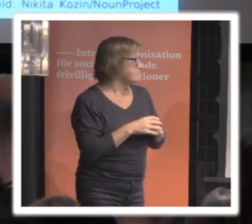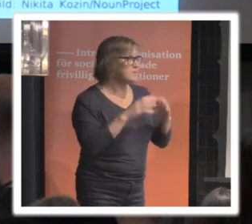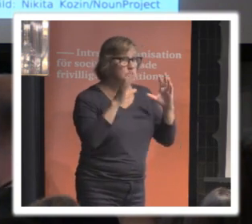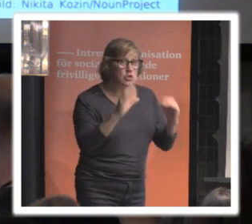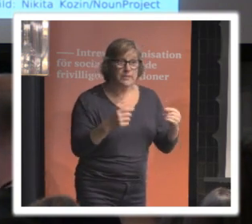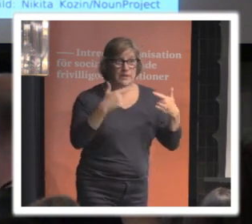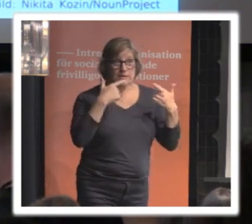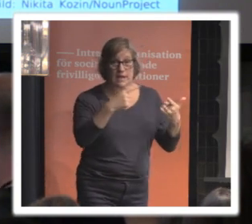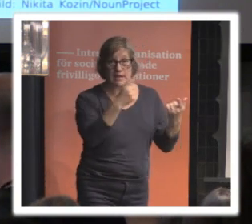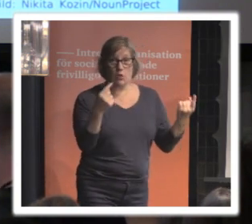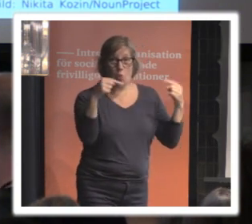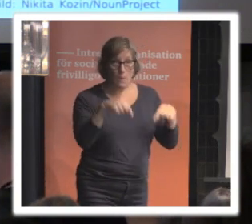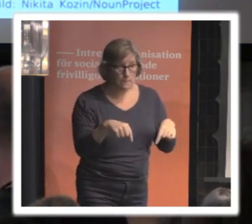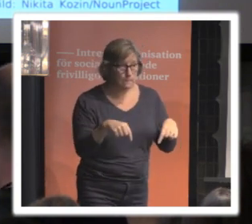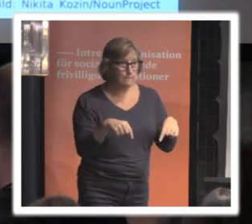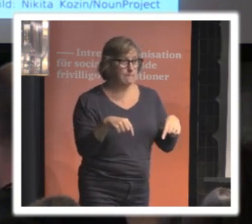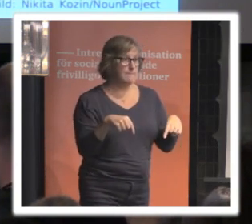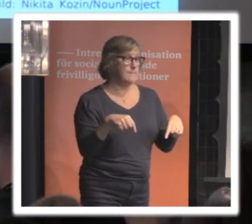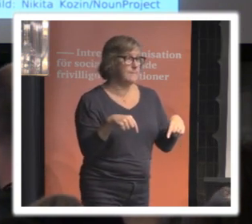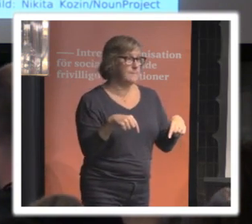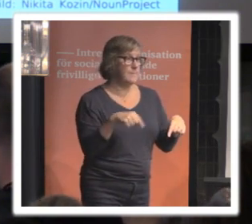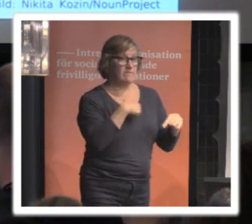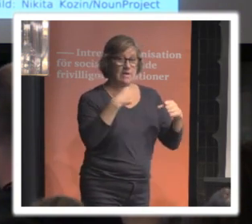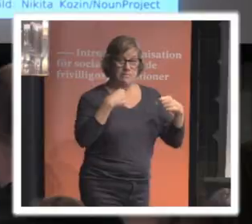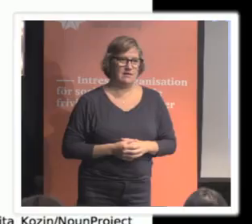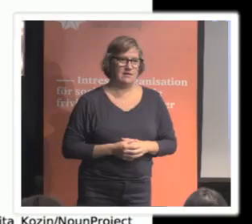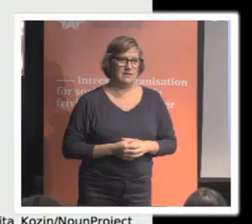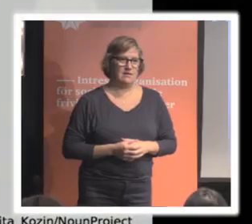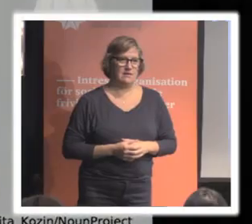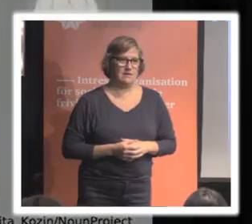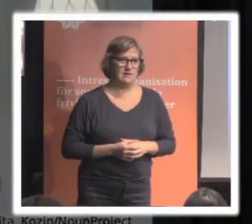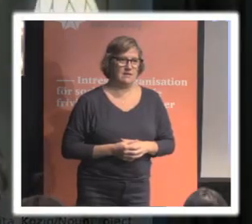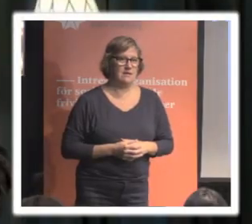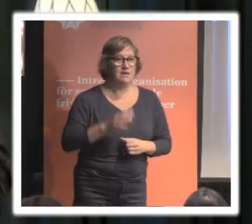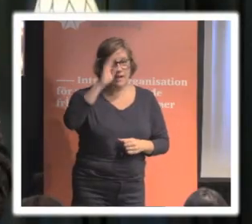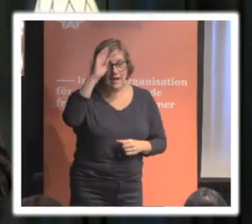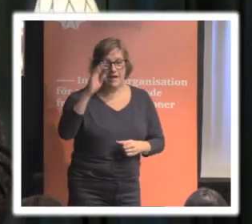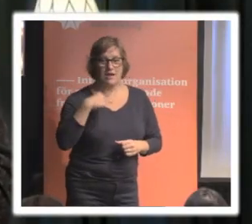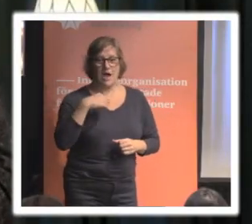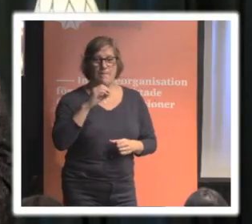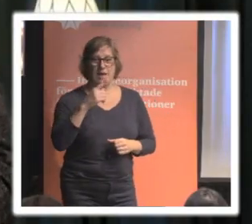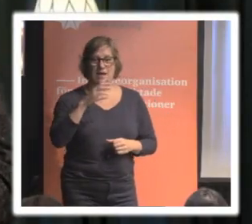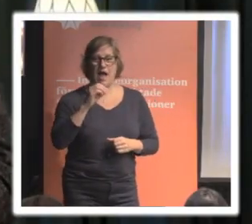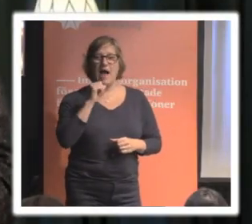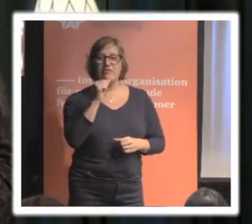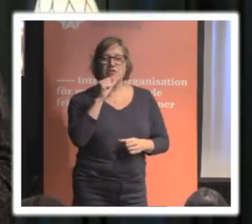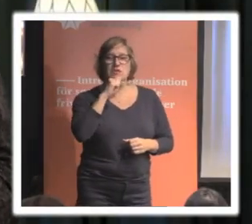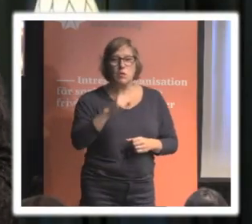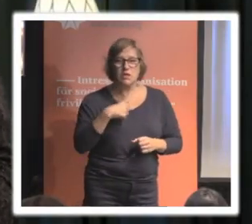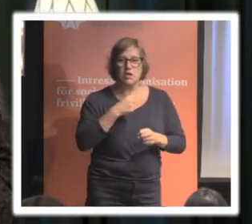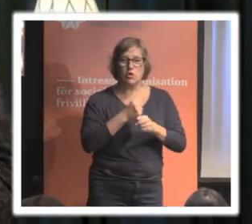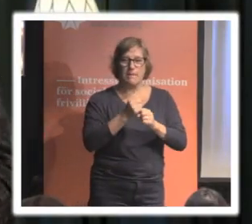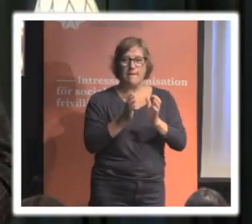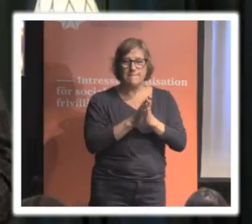Superstort tack för att ni är här så sätter vi igång Amelia. Hej, jag heter Amelia Andersdotter och jag arbetar med